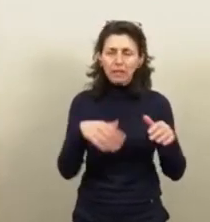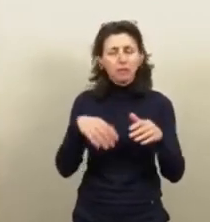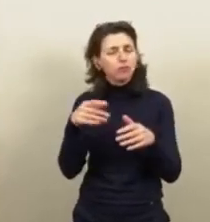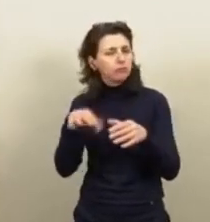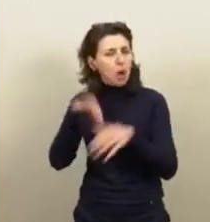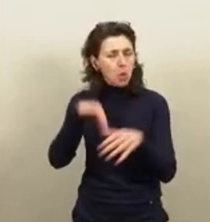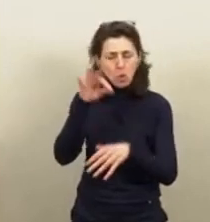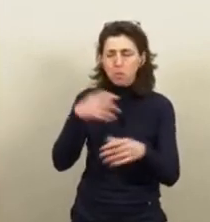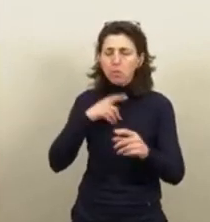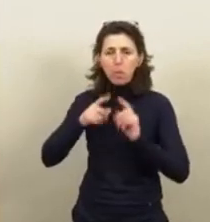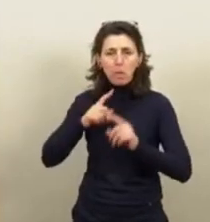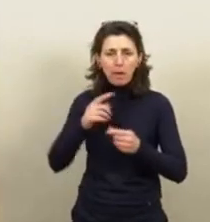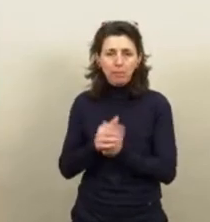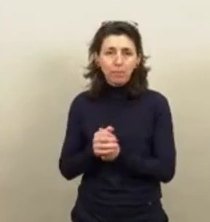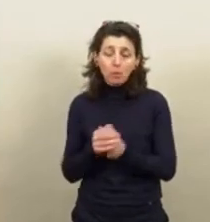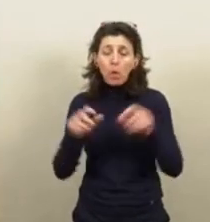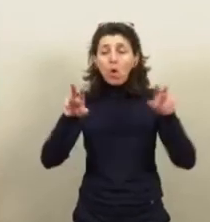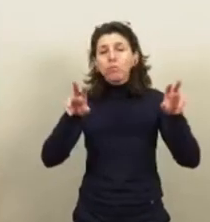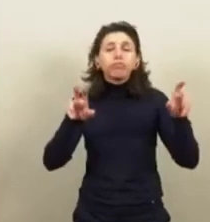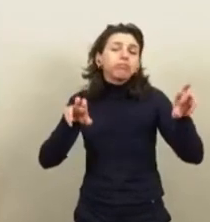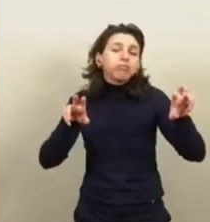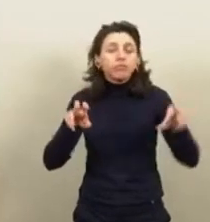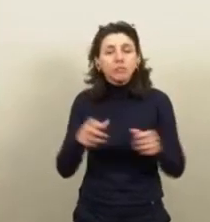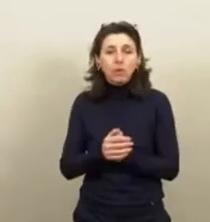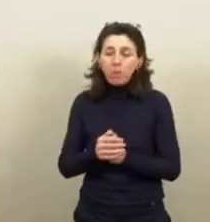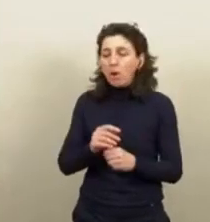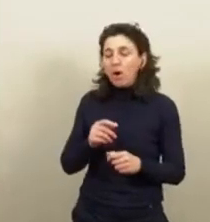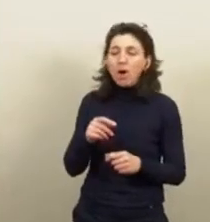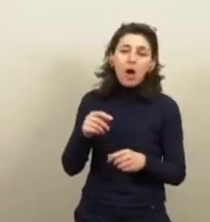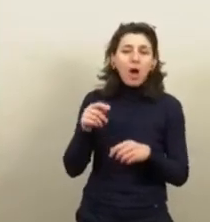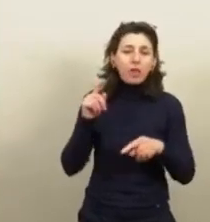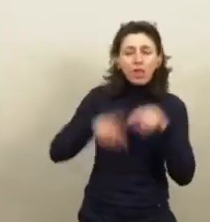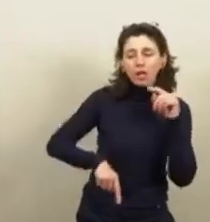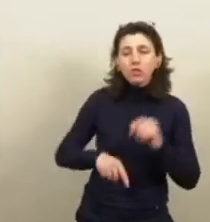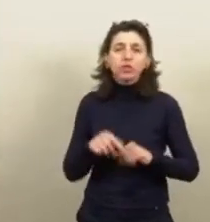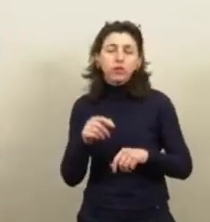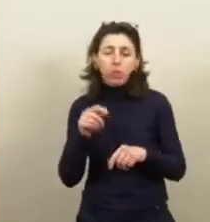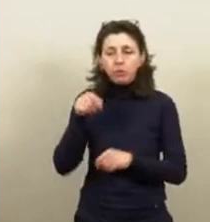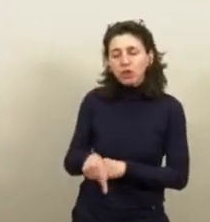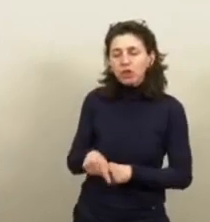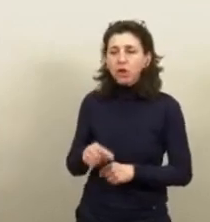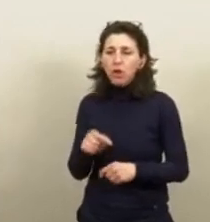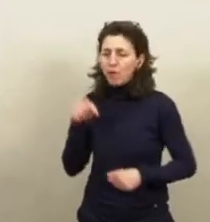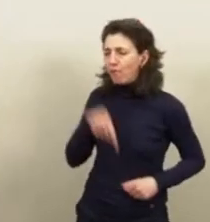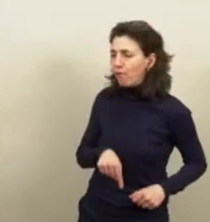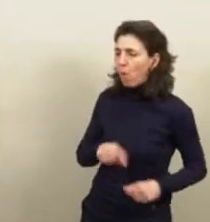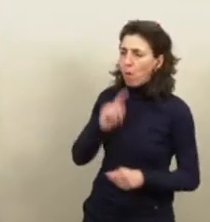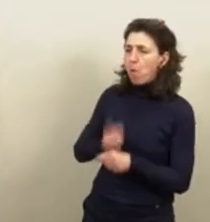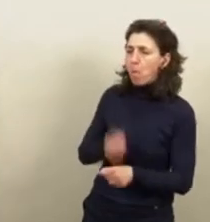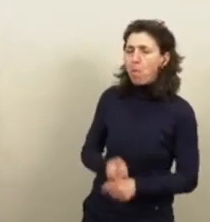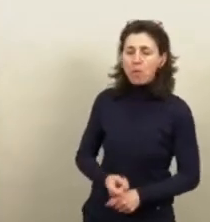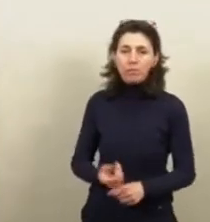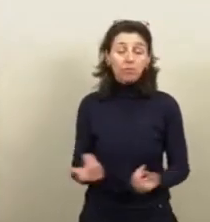formulées sous une terminologie assez sympathique, qui d'imposer, d'obliger, d'interdire, avec des services nouveaux dédiés, des équipes de